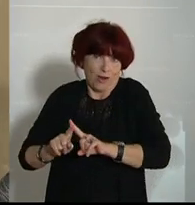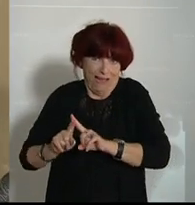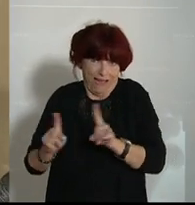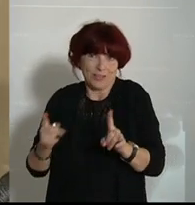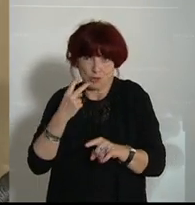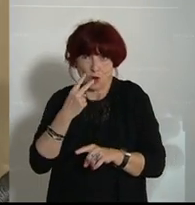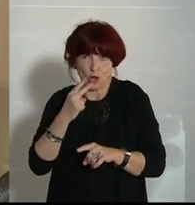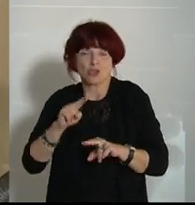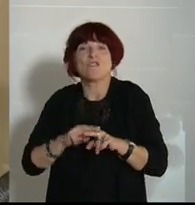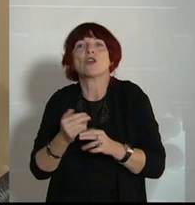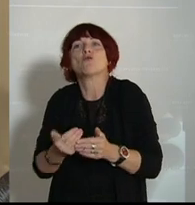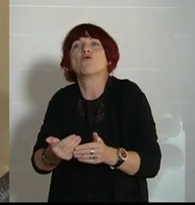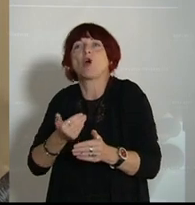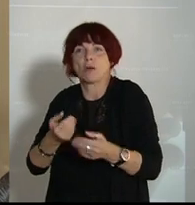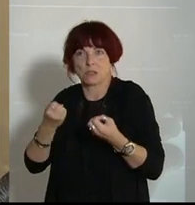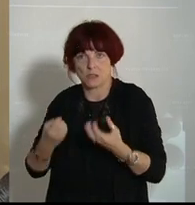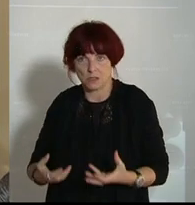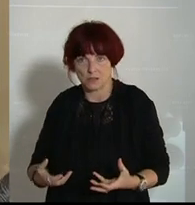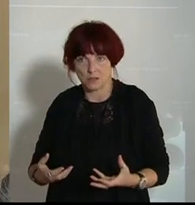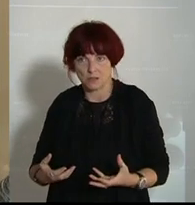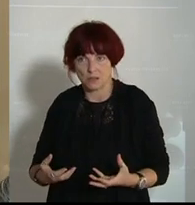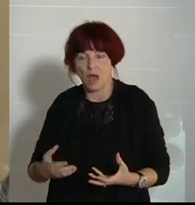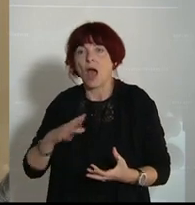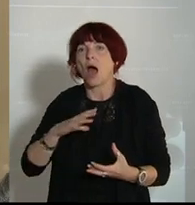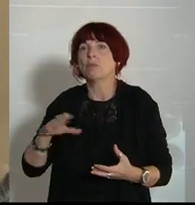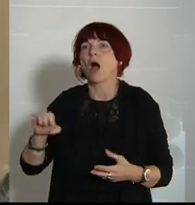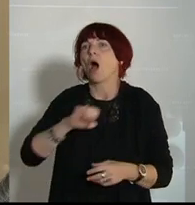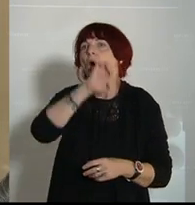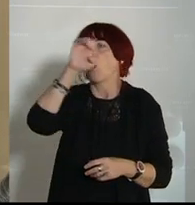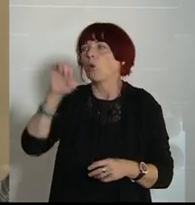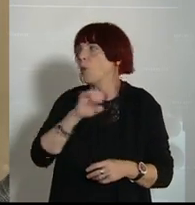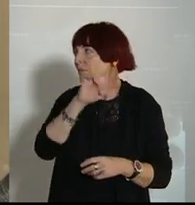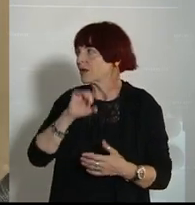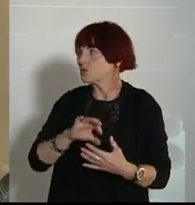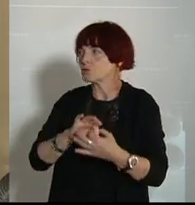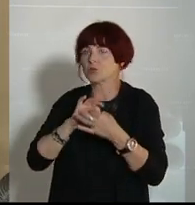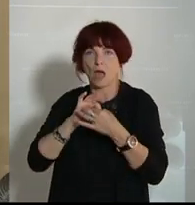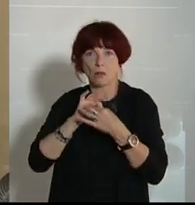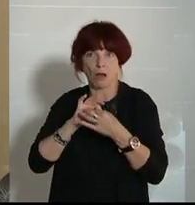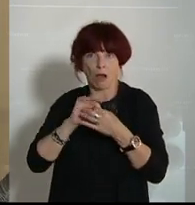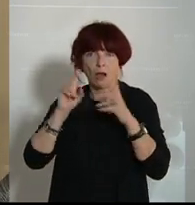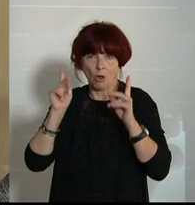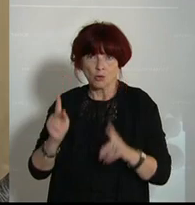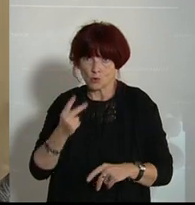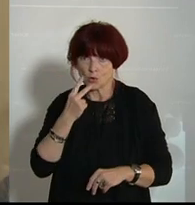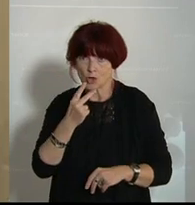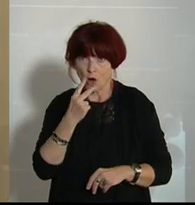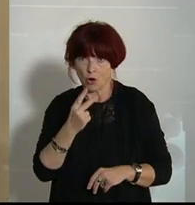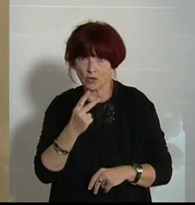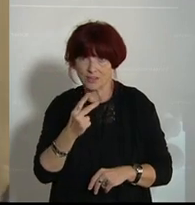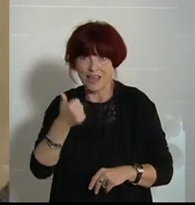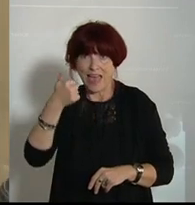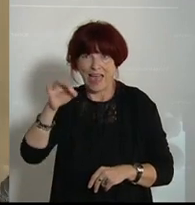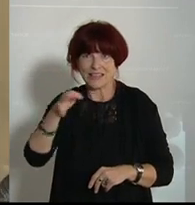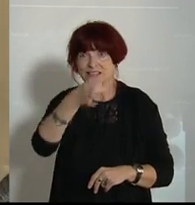wo man wirklich nachverfolgen kann, wie viele Infektionszahlen europaweit passiert sind, durch einen einzigen